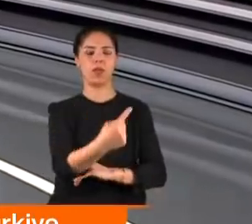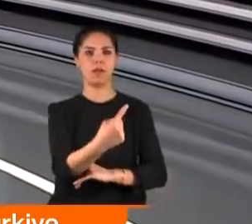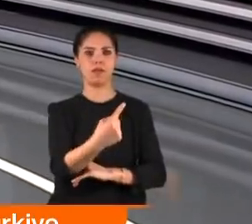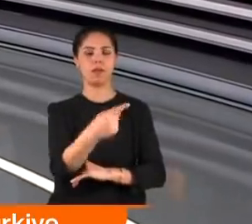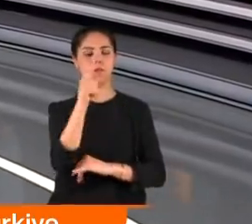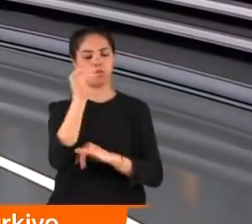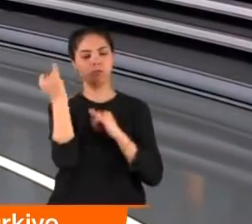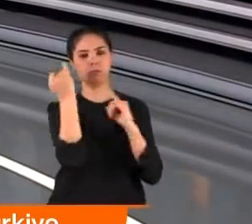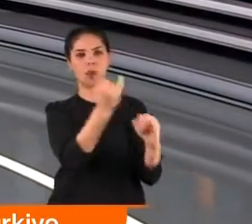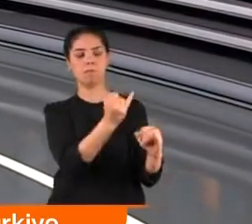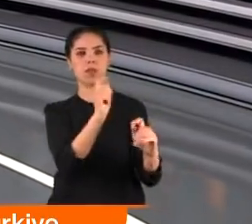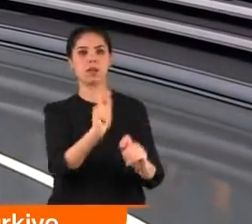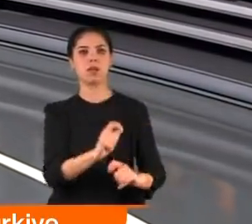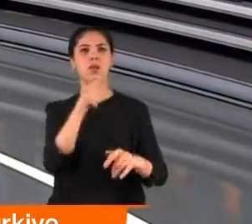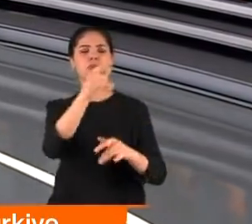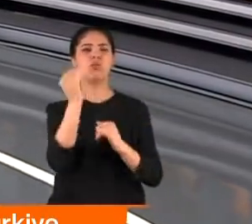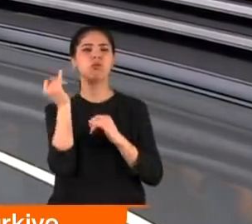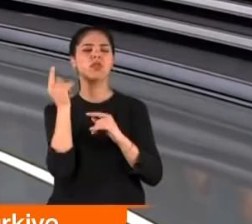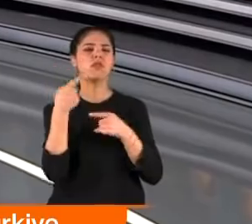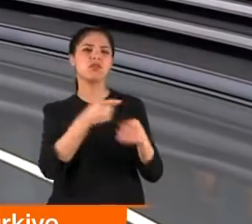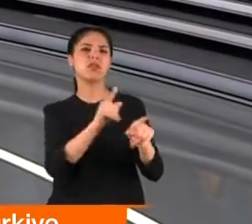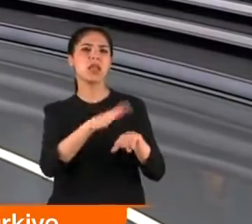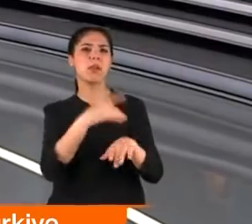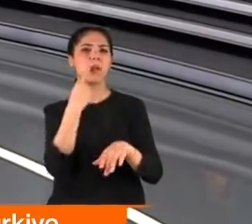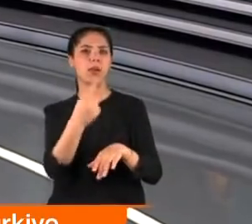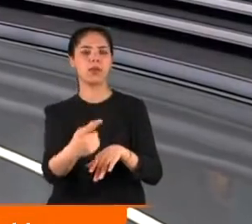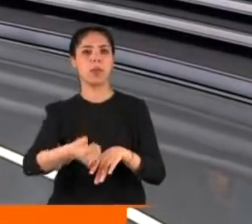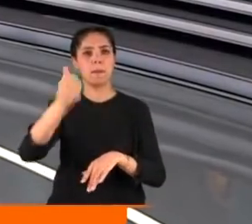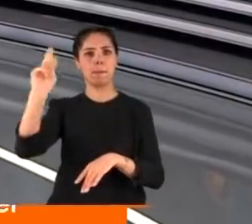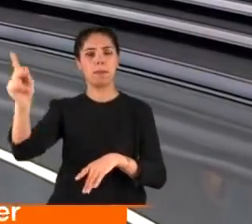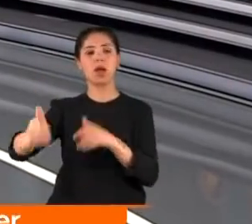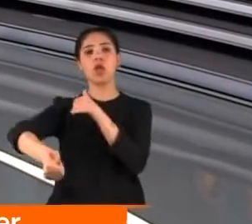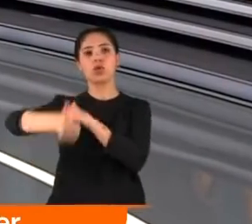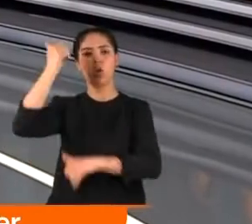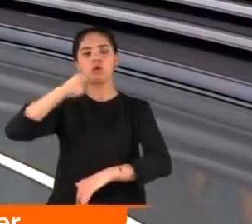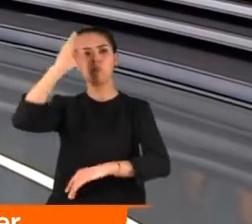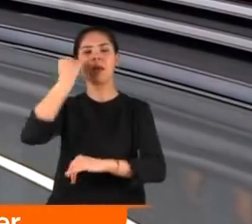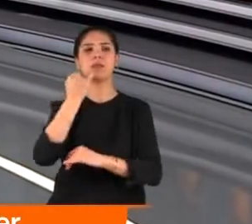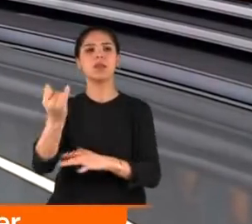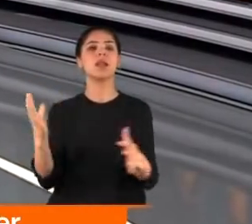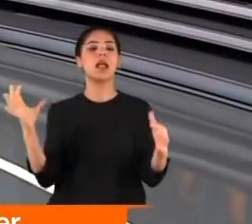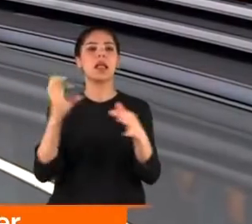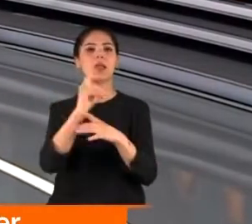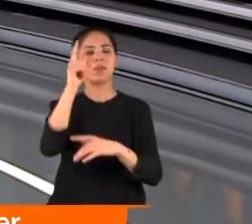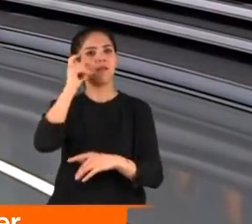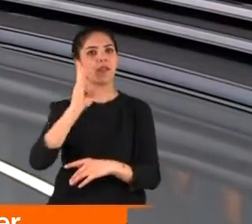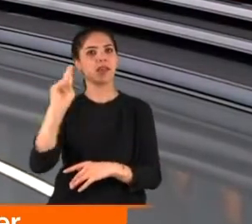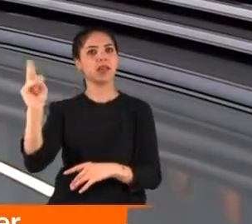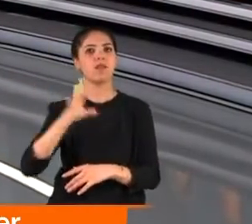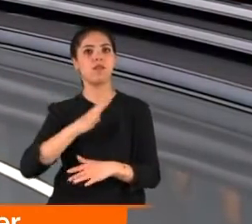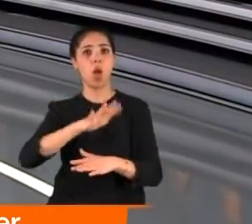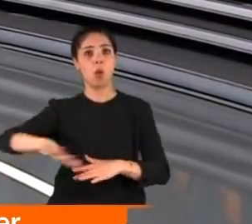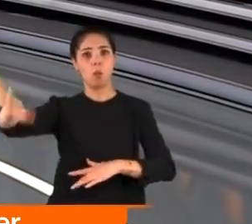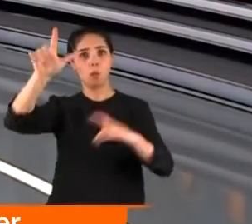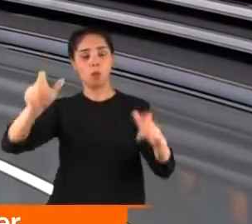bu tepkiyi verdi. Bir kışkırtmaya dikkat çekiyor aslında. Bakanın dönüşler ve bayram ziyaretleri konusunda da bir yorumu oldu. Bölge